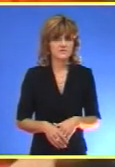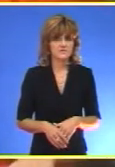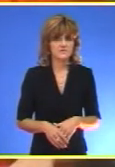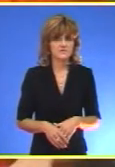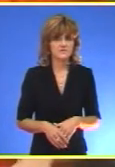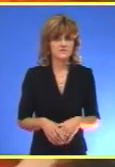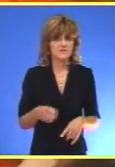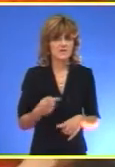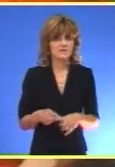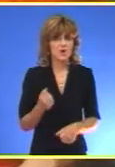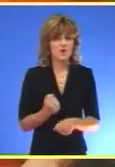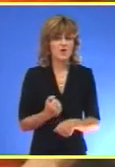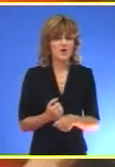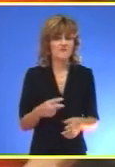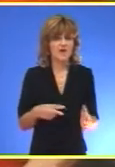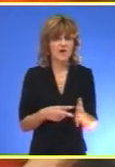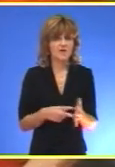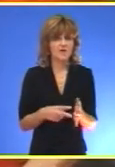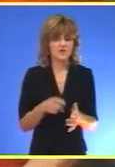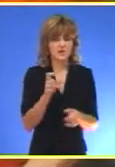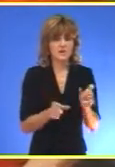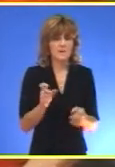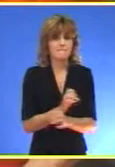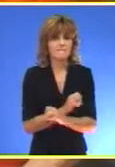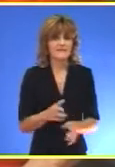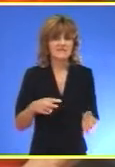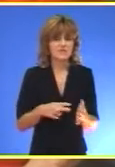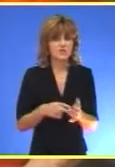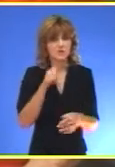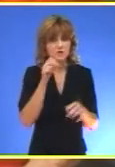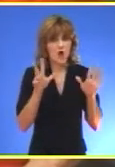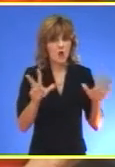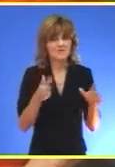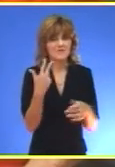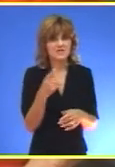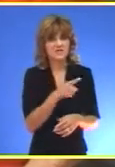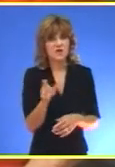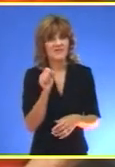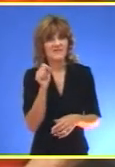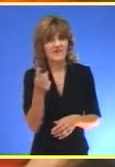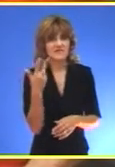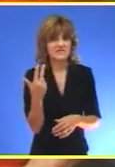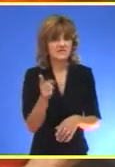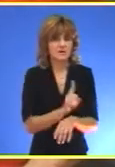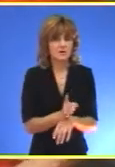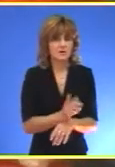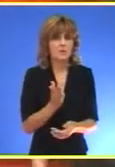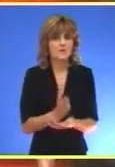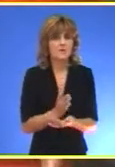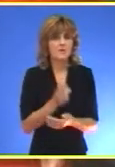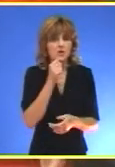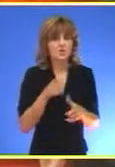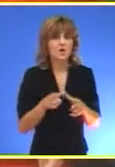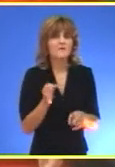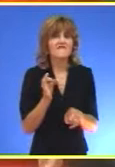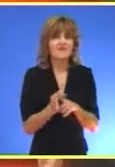Zbog radova na elektroenergetskim objektima Na bestruje će sutra od 8.30 do 12.30 minuta biti stanovnici u